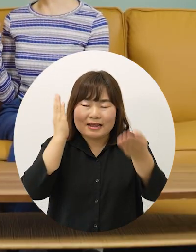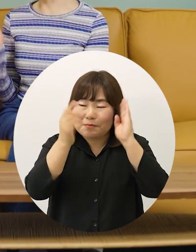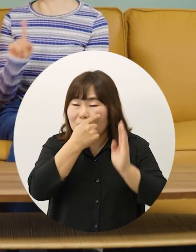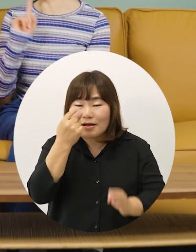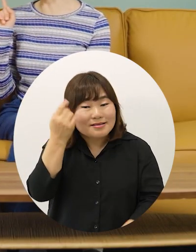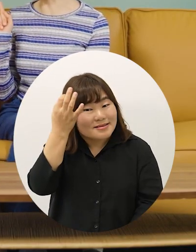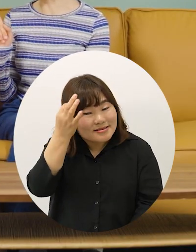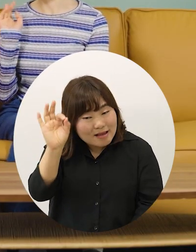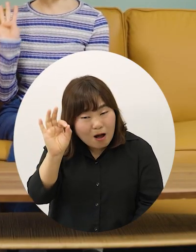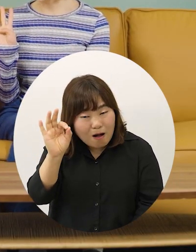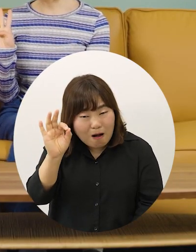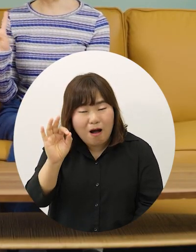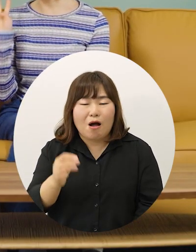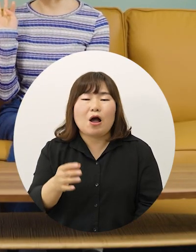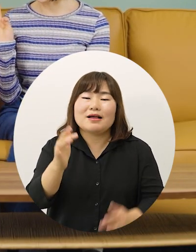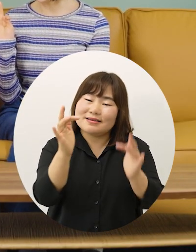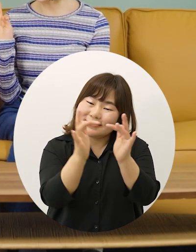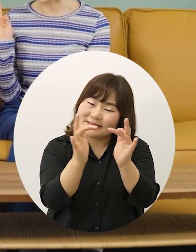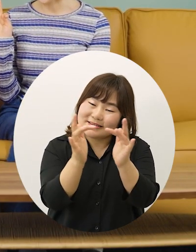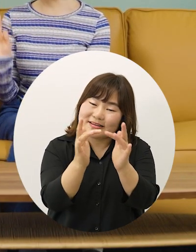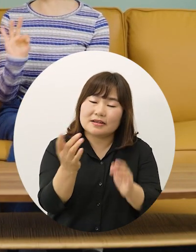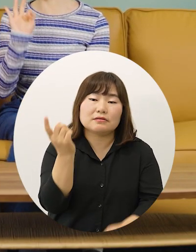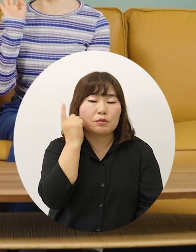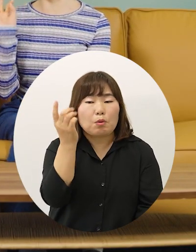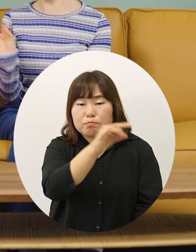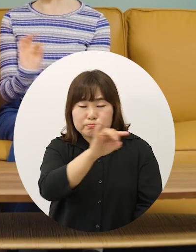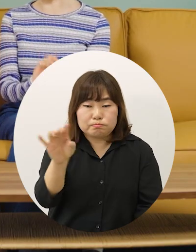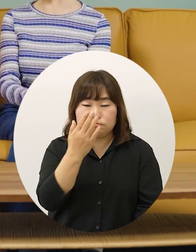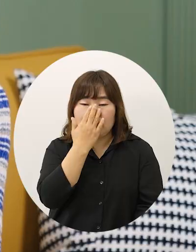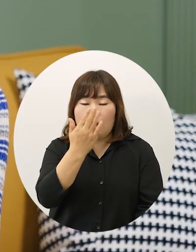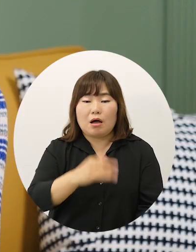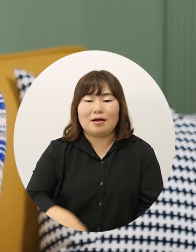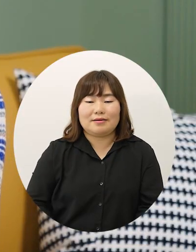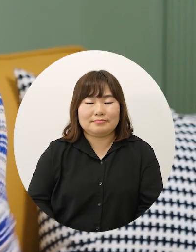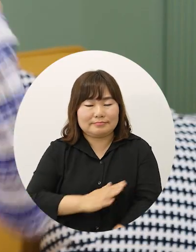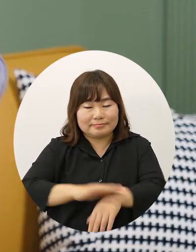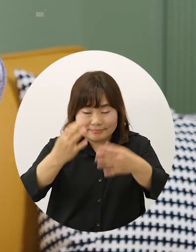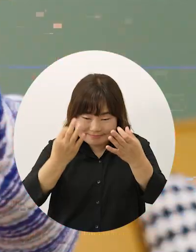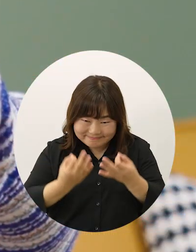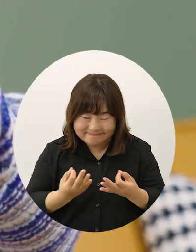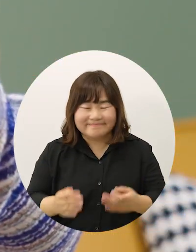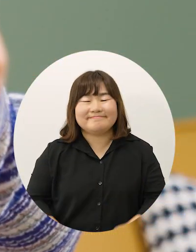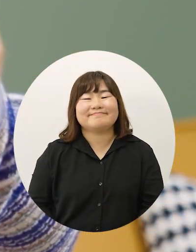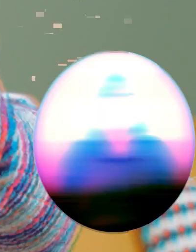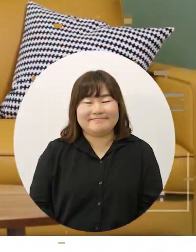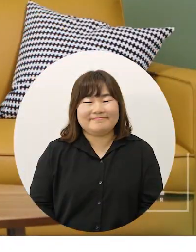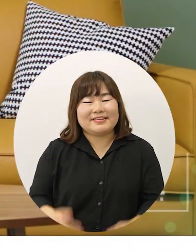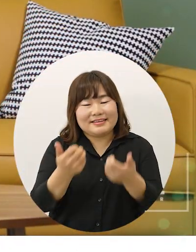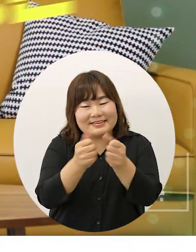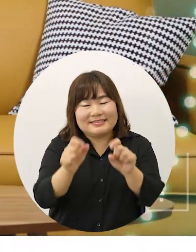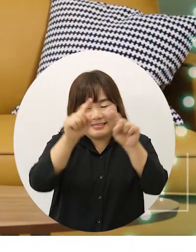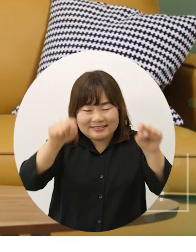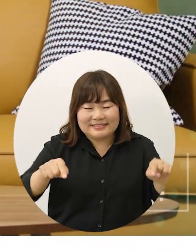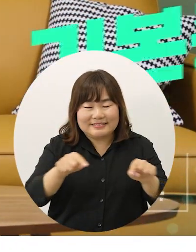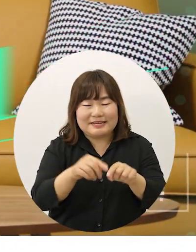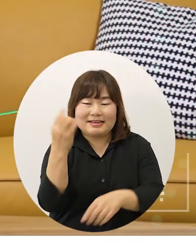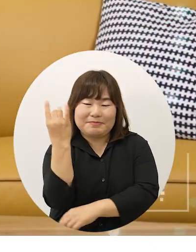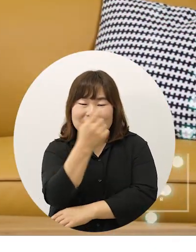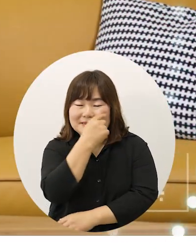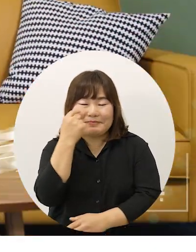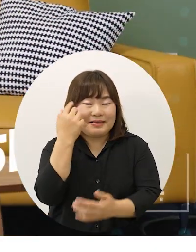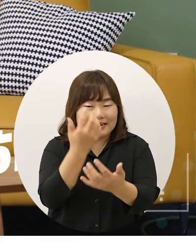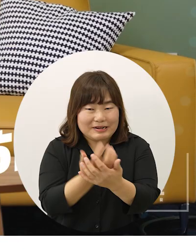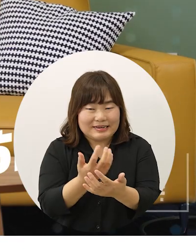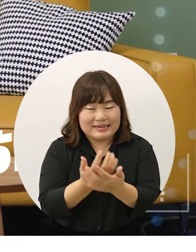인증서면 이 모든걸 인터넷이랑 휴대폰으로 한번 해결할 수 있어 내 얘기 잘 들어봐 일단 초본, 등본,